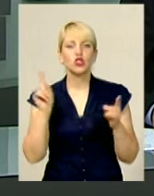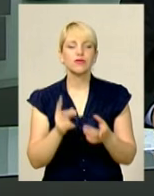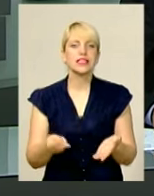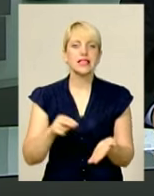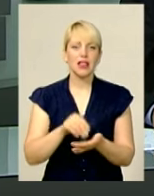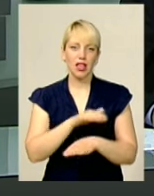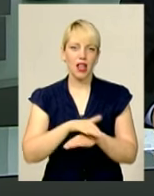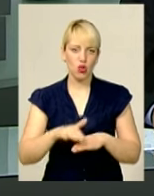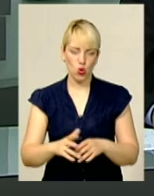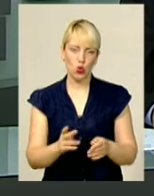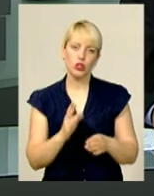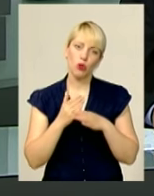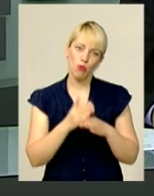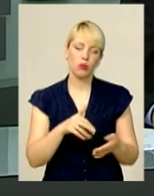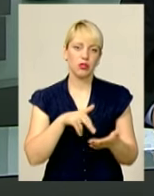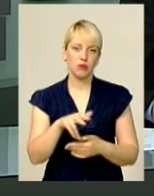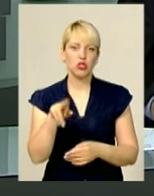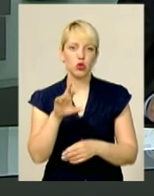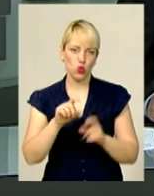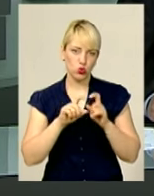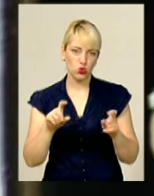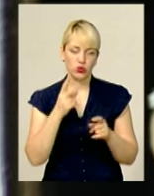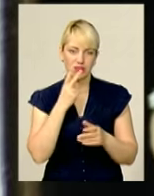піти до школи в наступному матеріалі.